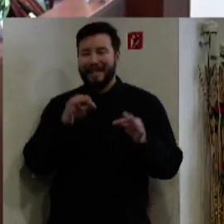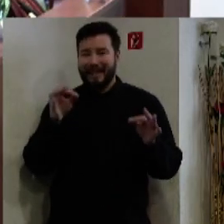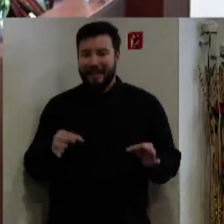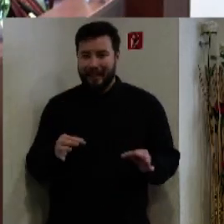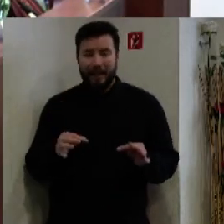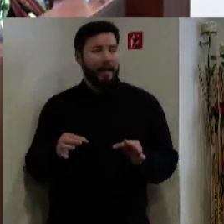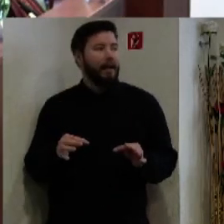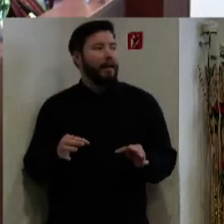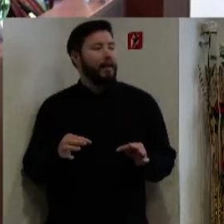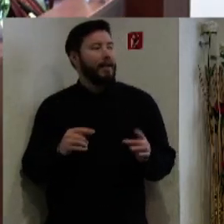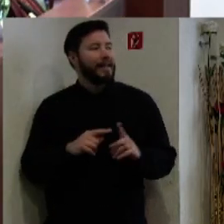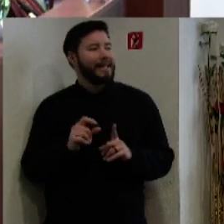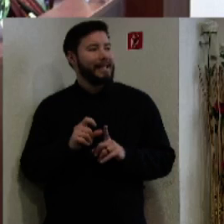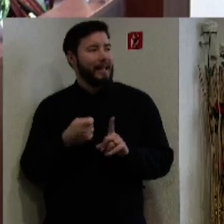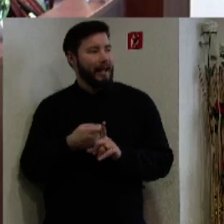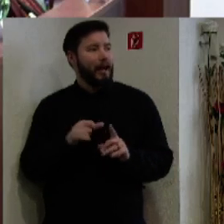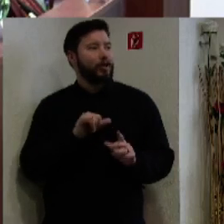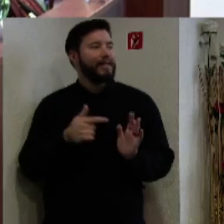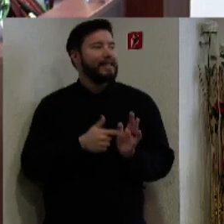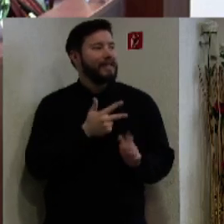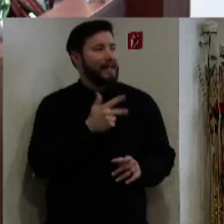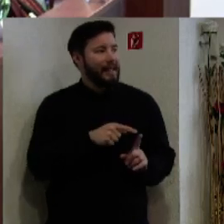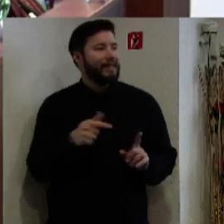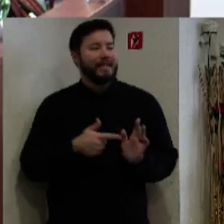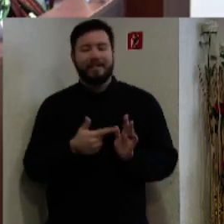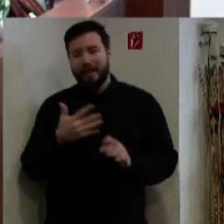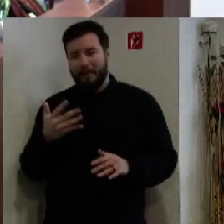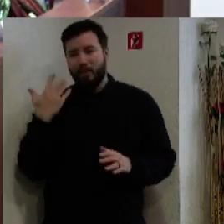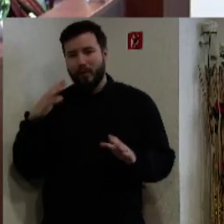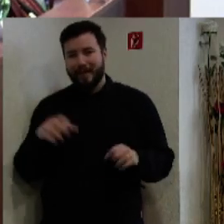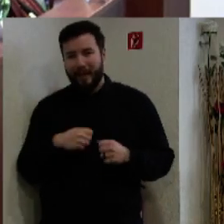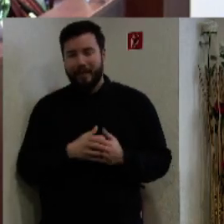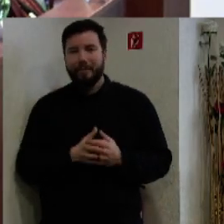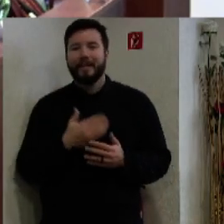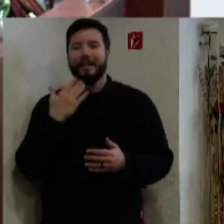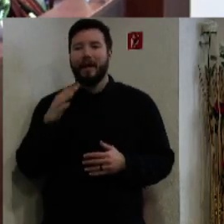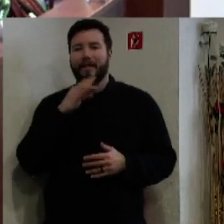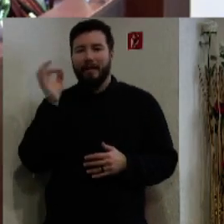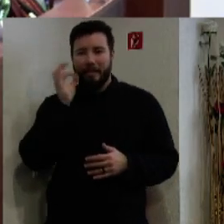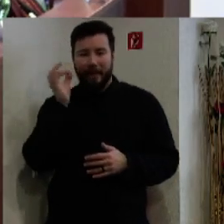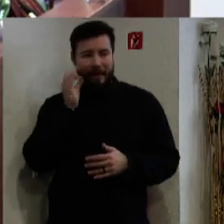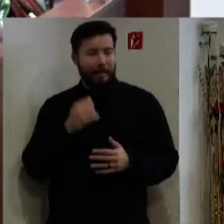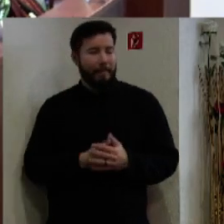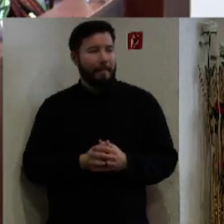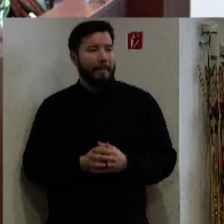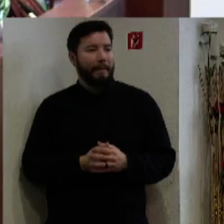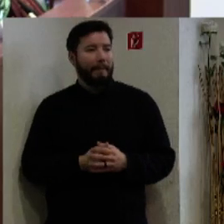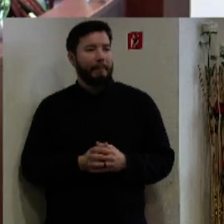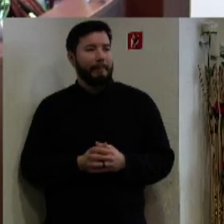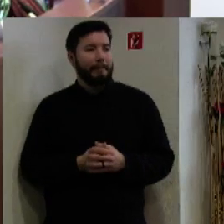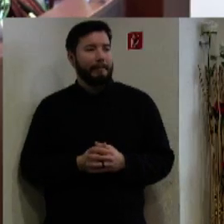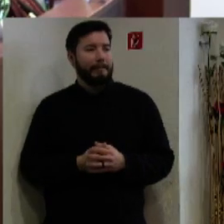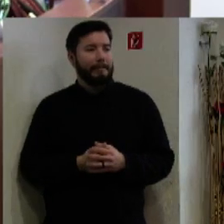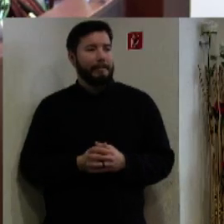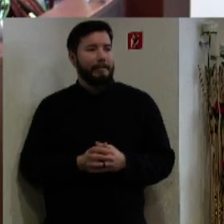Trenčianského návrhu rozpočtu TSK na roky 2023-2025 sme schválili. Ďakujem ešte raz vojím pekne a chcem len dodať, že už